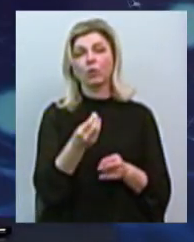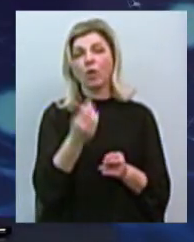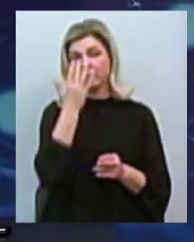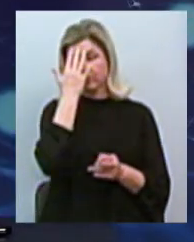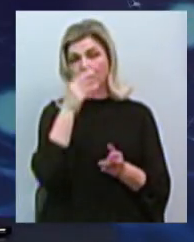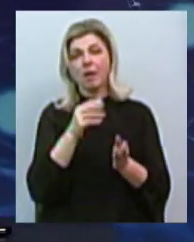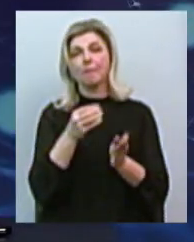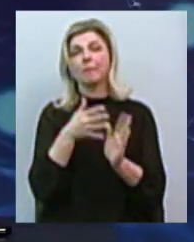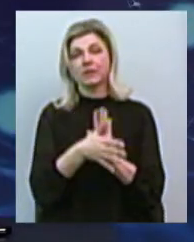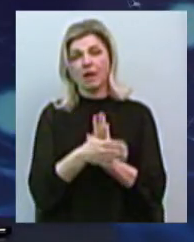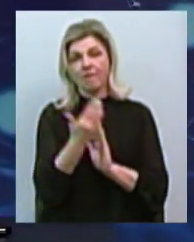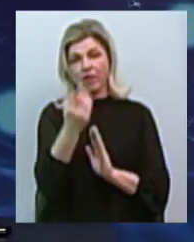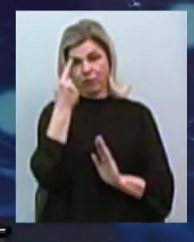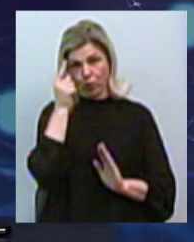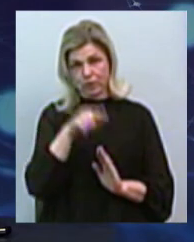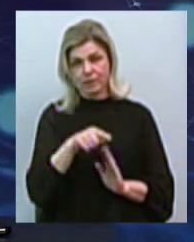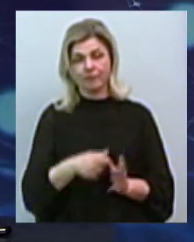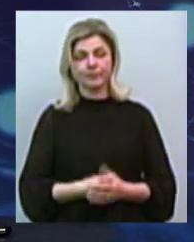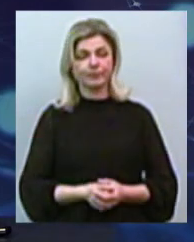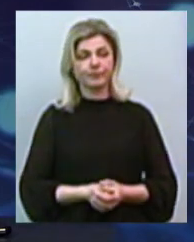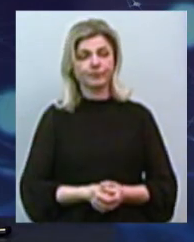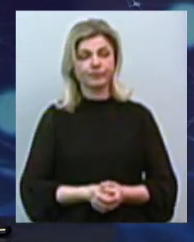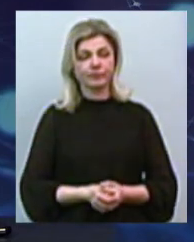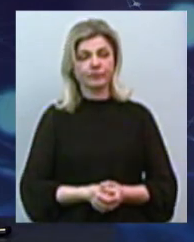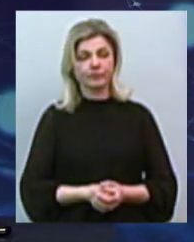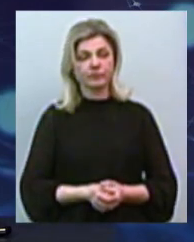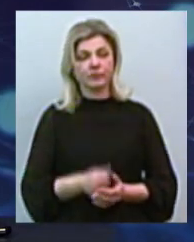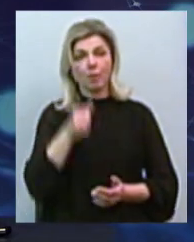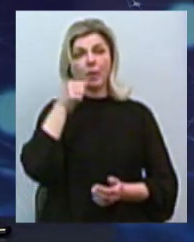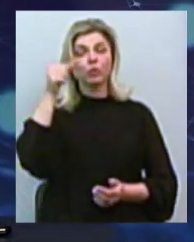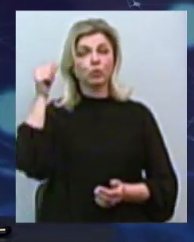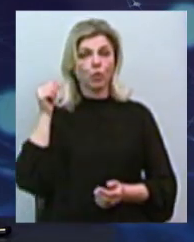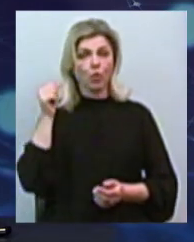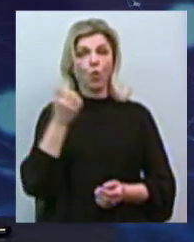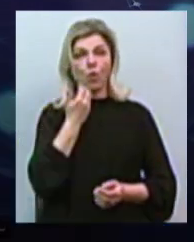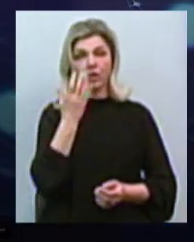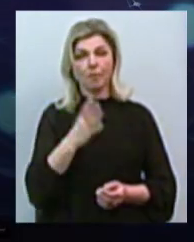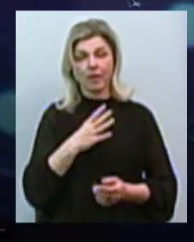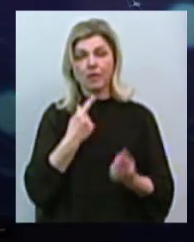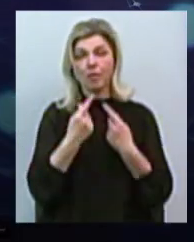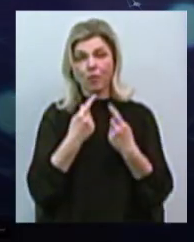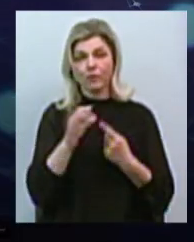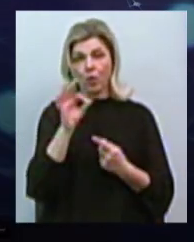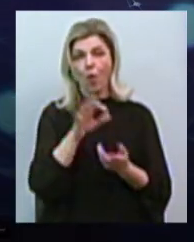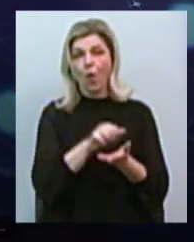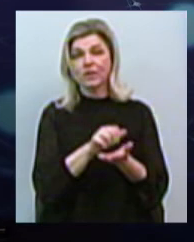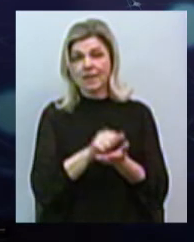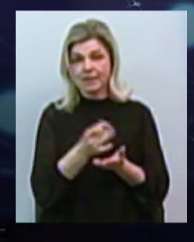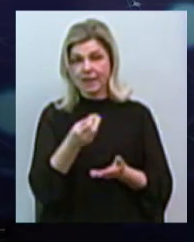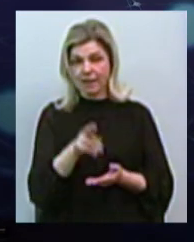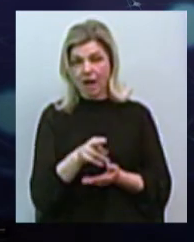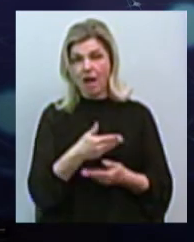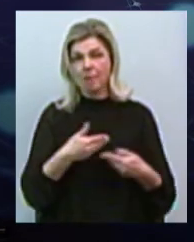в курсі, адже ви знаєте, умови концесії. Так, ми з минулого року, коли зайшла розмова за концесію, ми, як